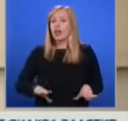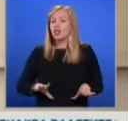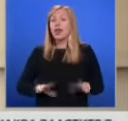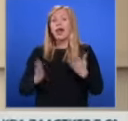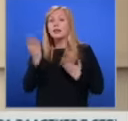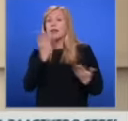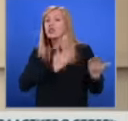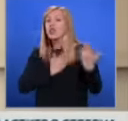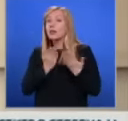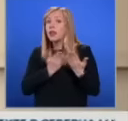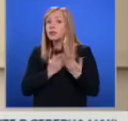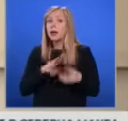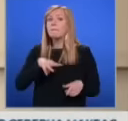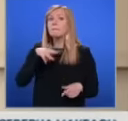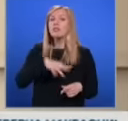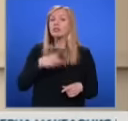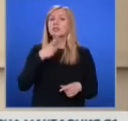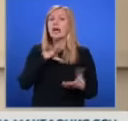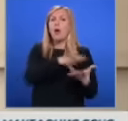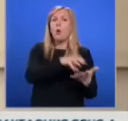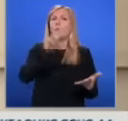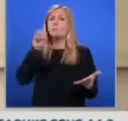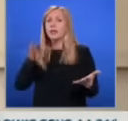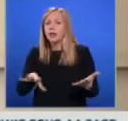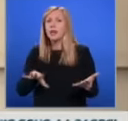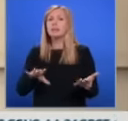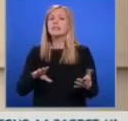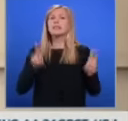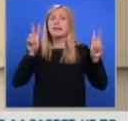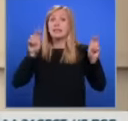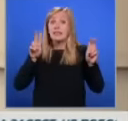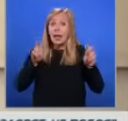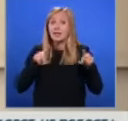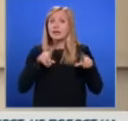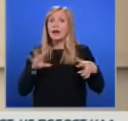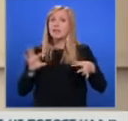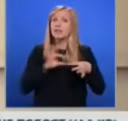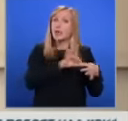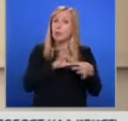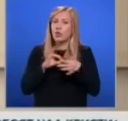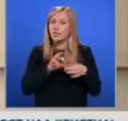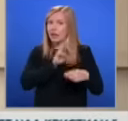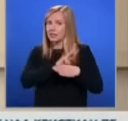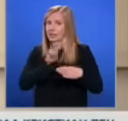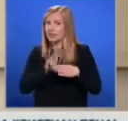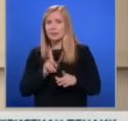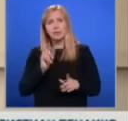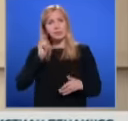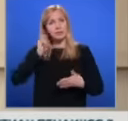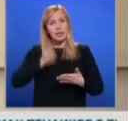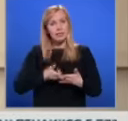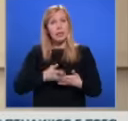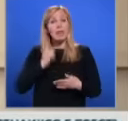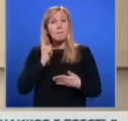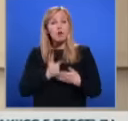четат Медуза. За купиране на връзка, за цитиране на Медуза, за взаимодействие с сайта или за указване на помощ, наказанието